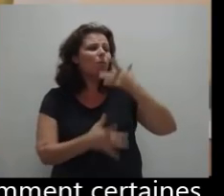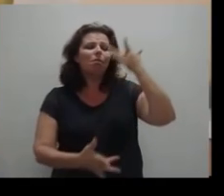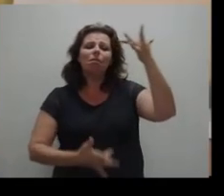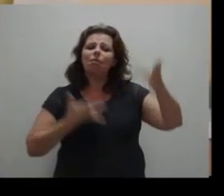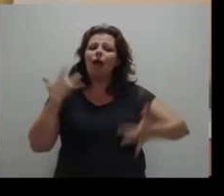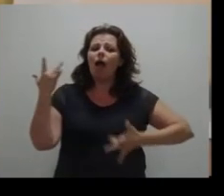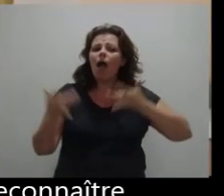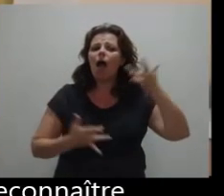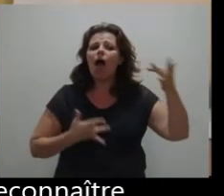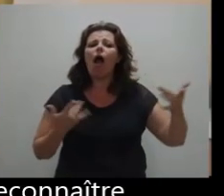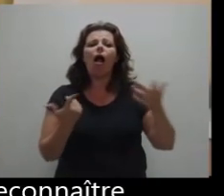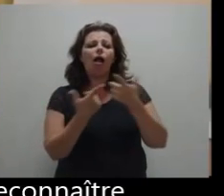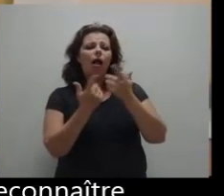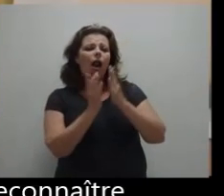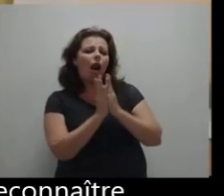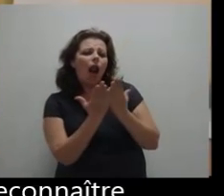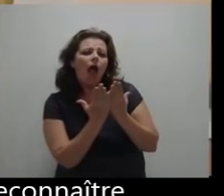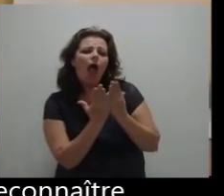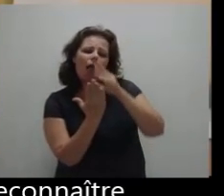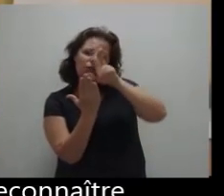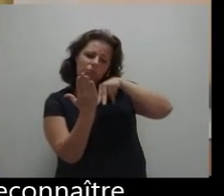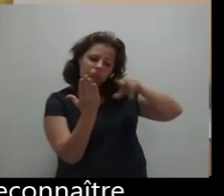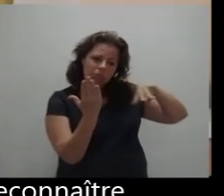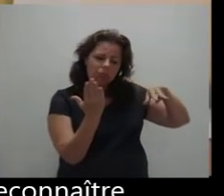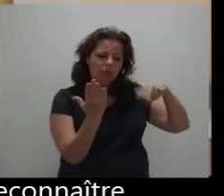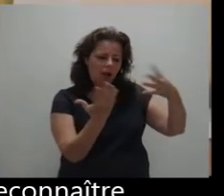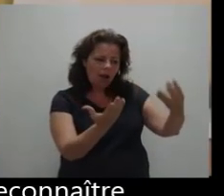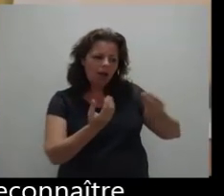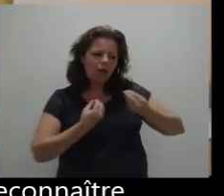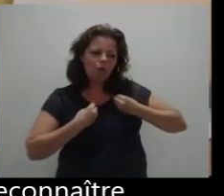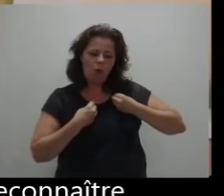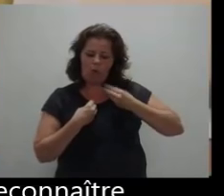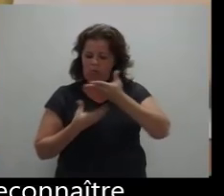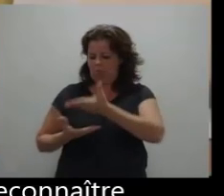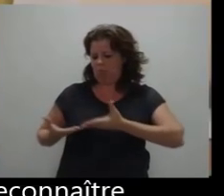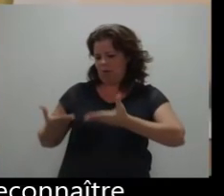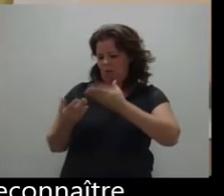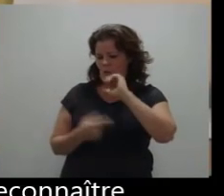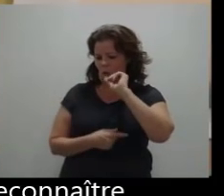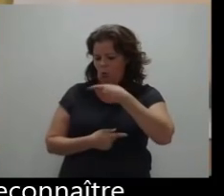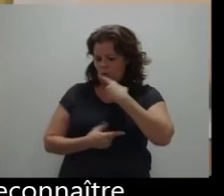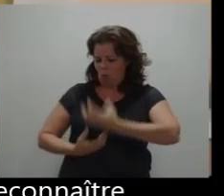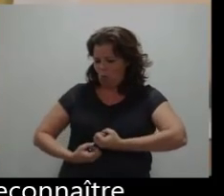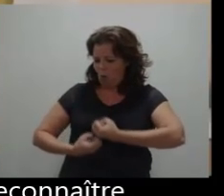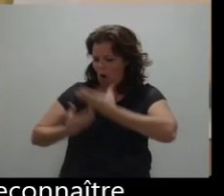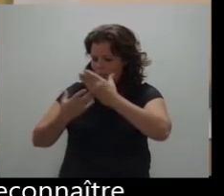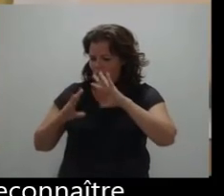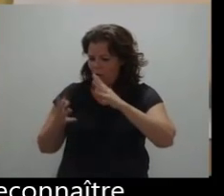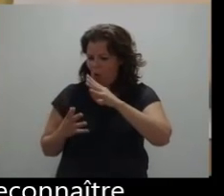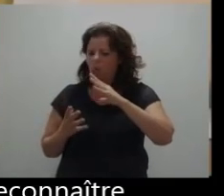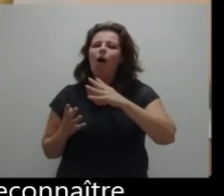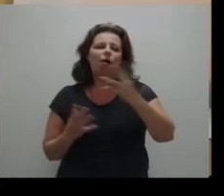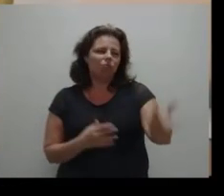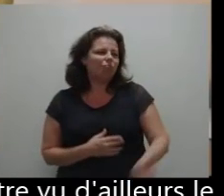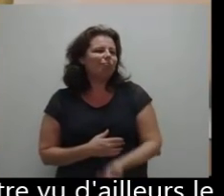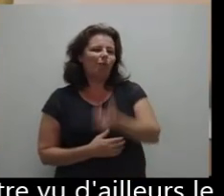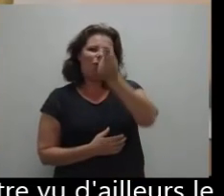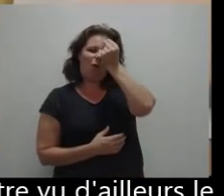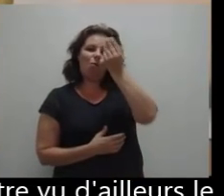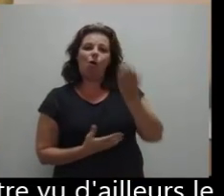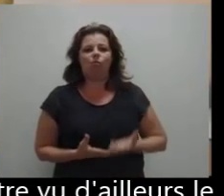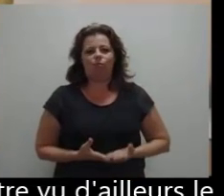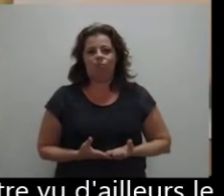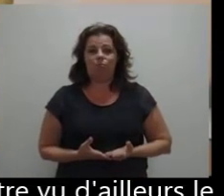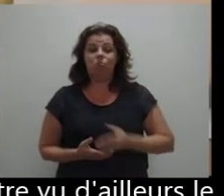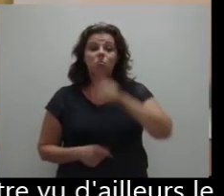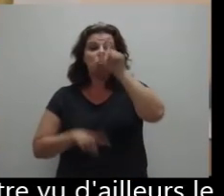des romans pouvaient nous aider à reconnaître l'importance de ces modalités du dire. Certains